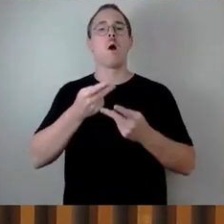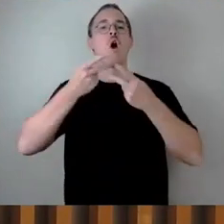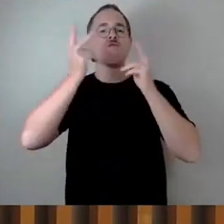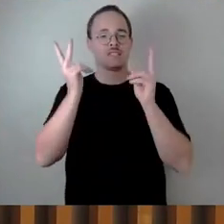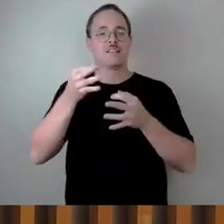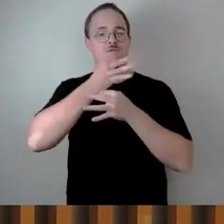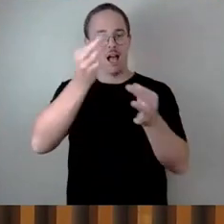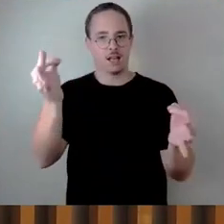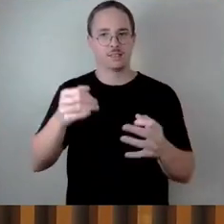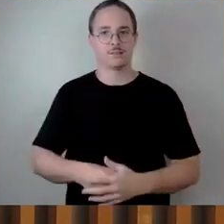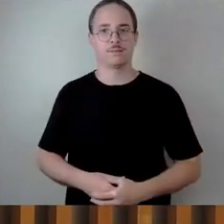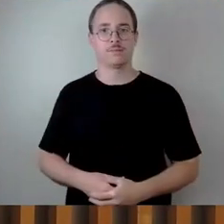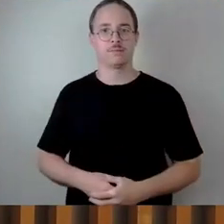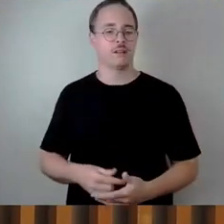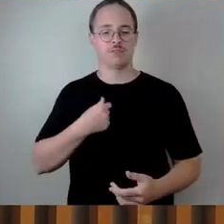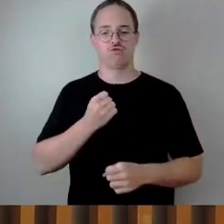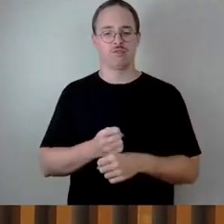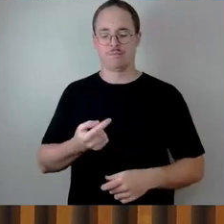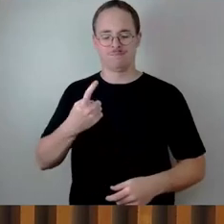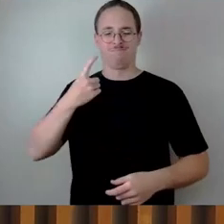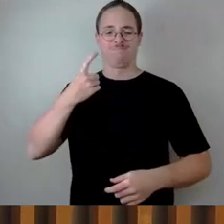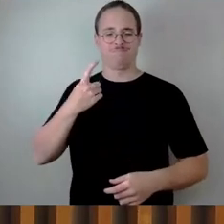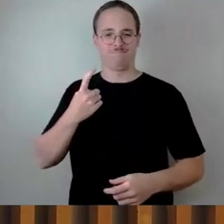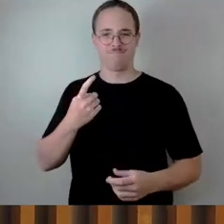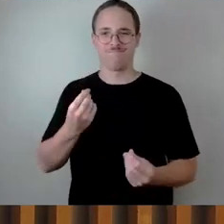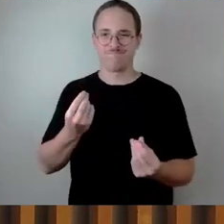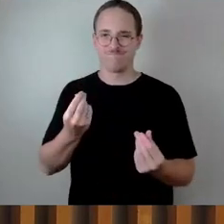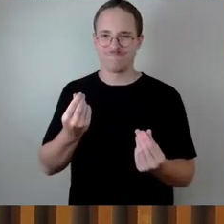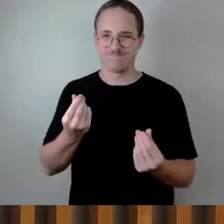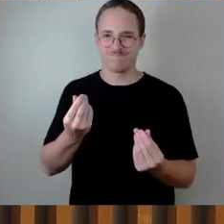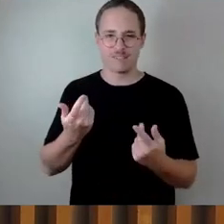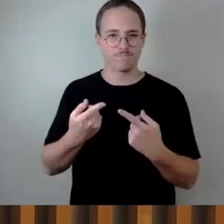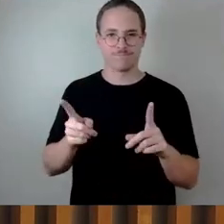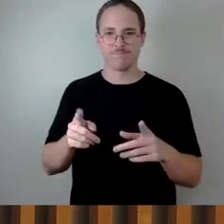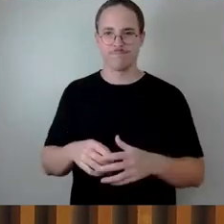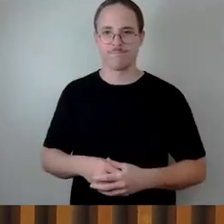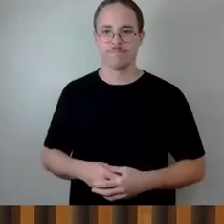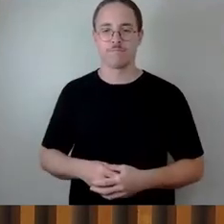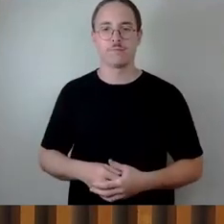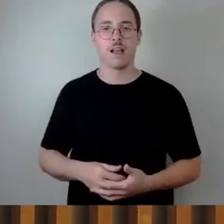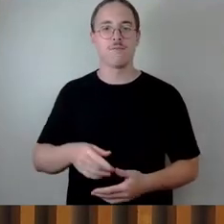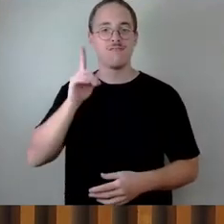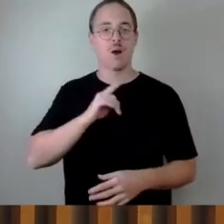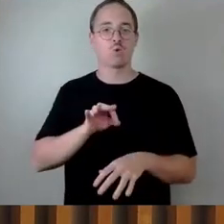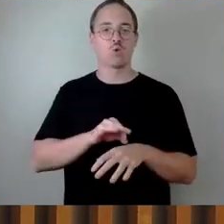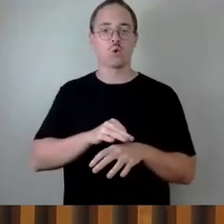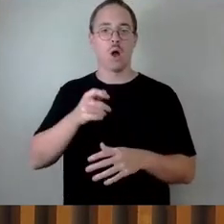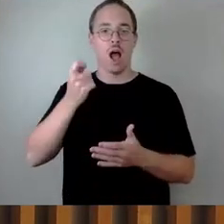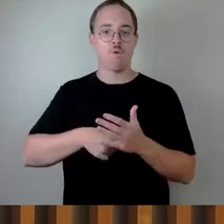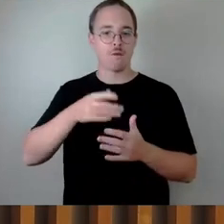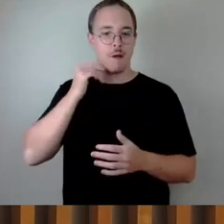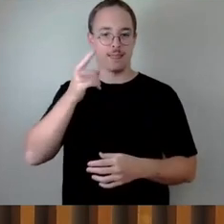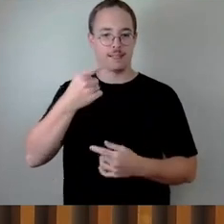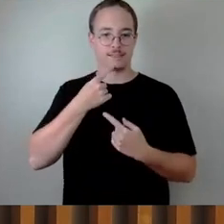die mir immer wieder aufstößt. In Frau Dr. Kaufmanns Äußerung tauchte es wieder auf. Ist es richtig, dass